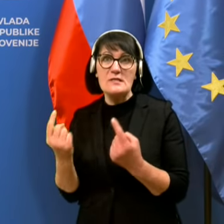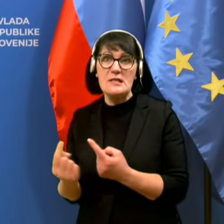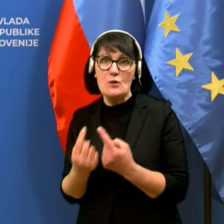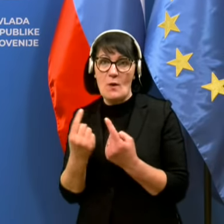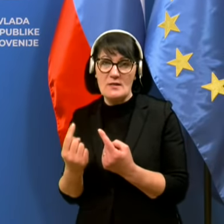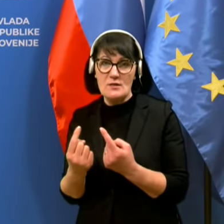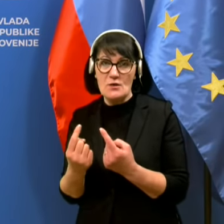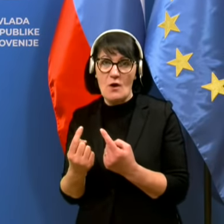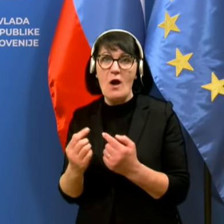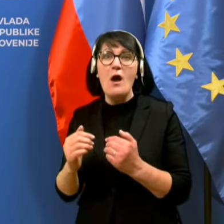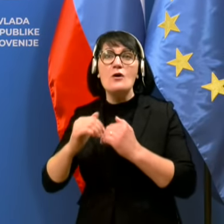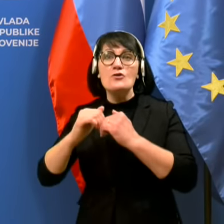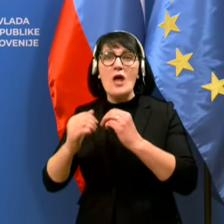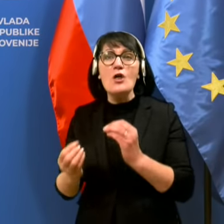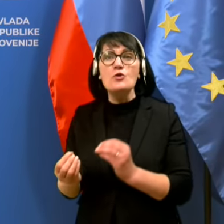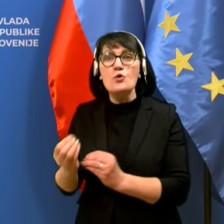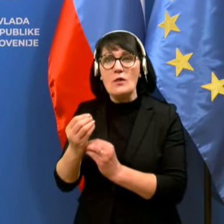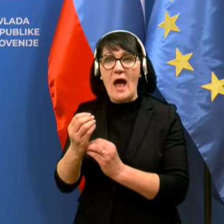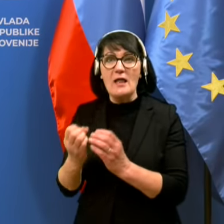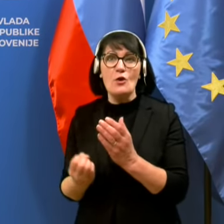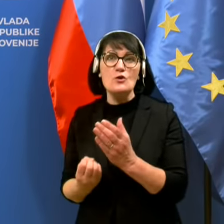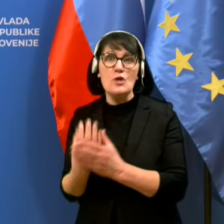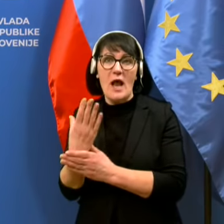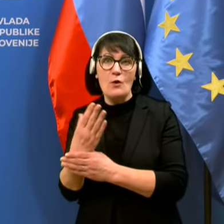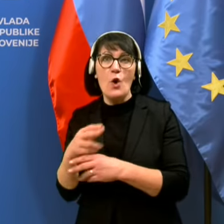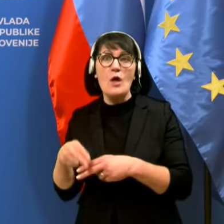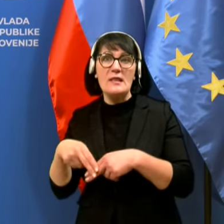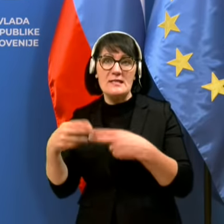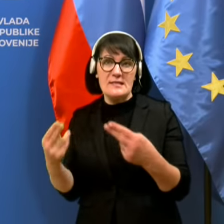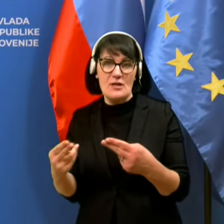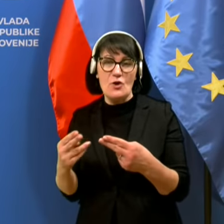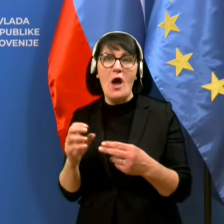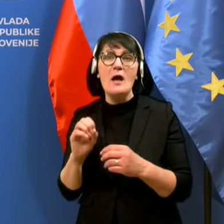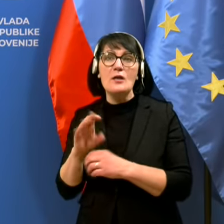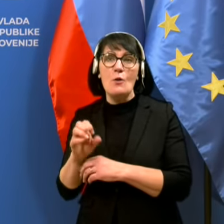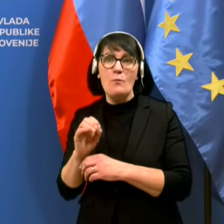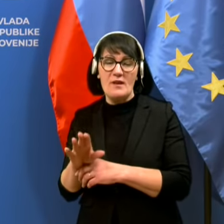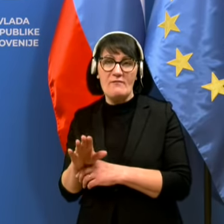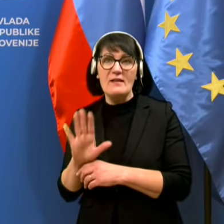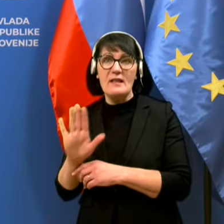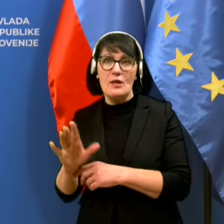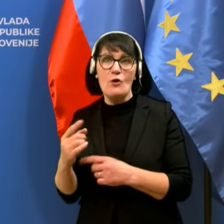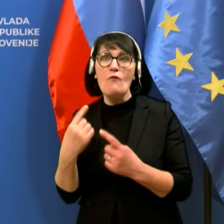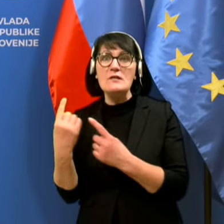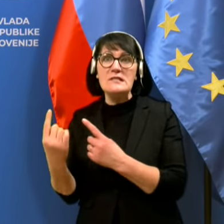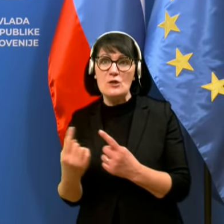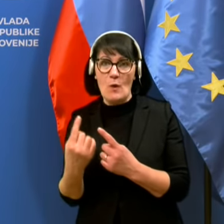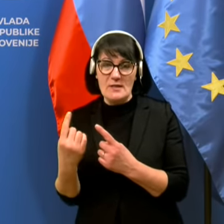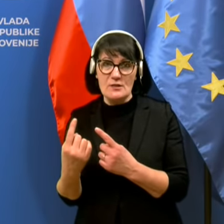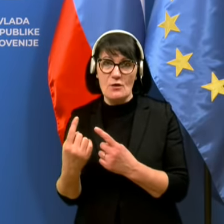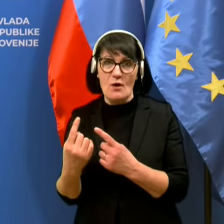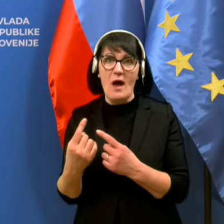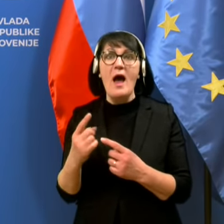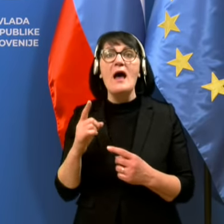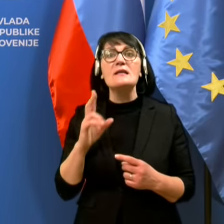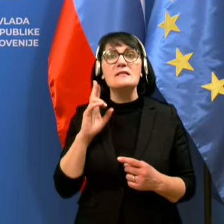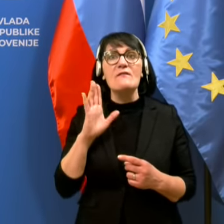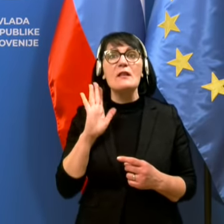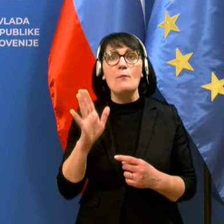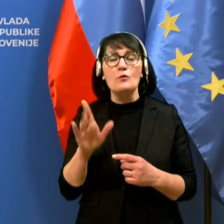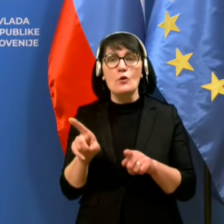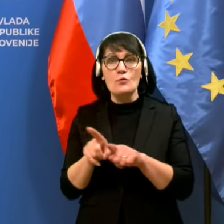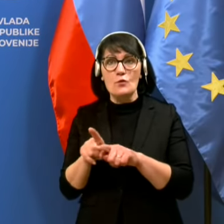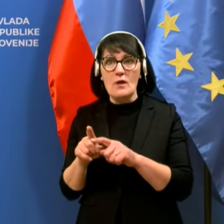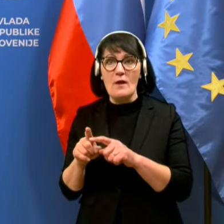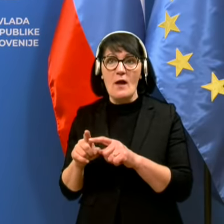za eno naravno nesrečo, ki še vedno močno vpliva na njihove razmere in svede bodo tudi oni